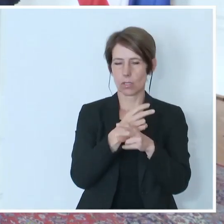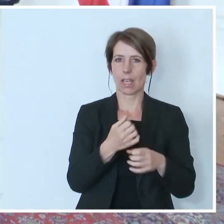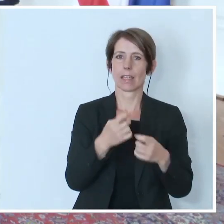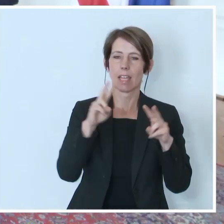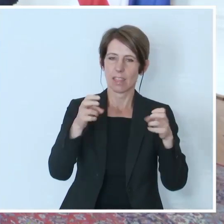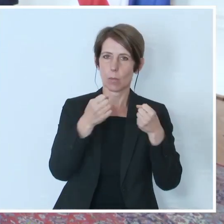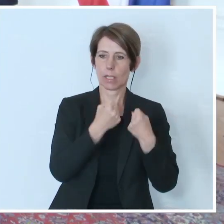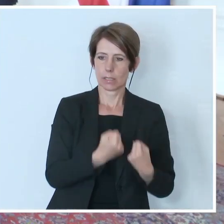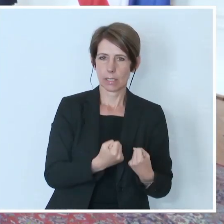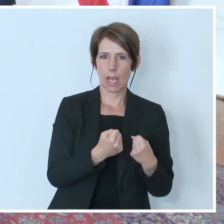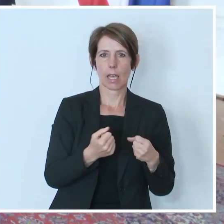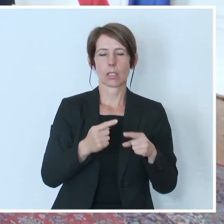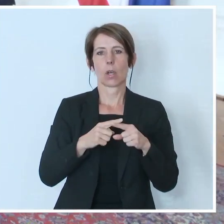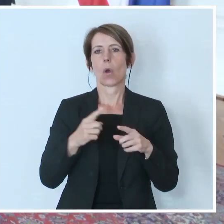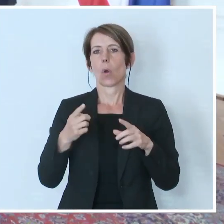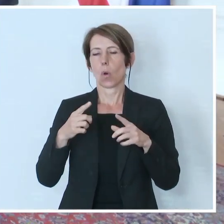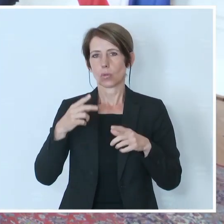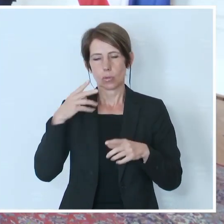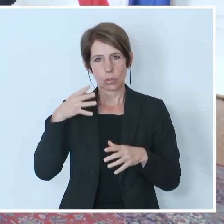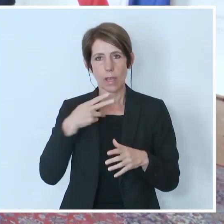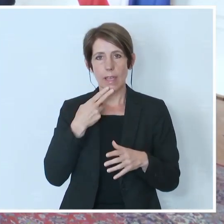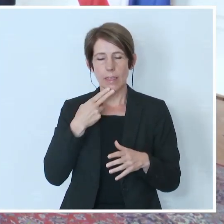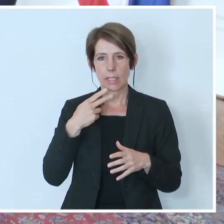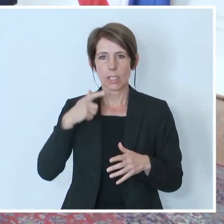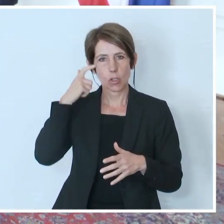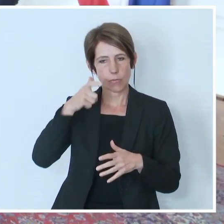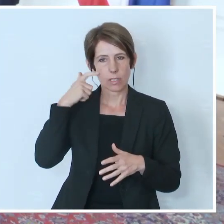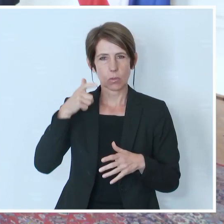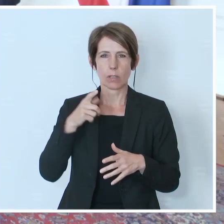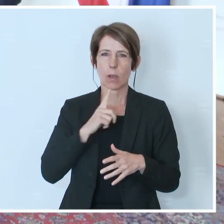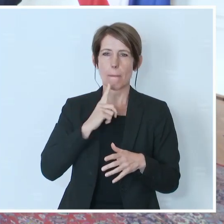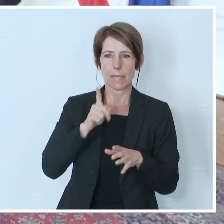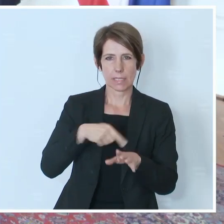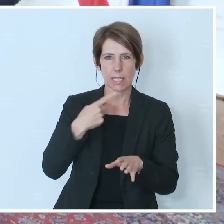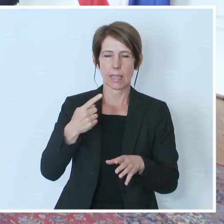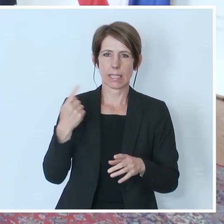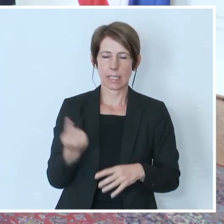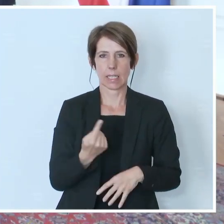der Energieversorgung. Das hat etwas länger gedauert, deshalb sorry.